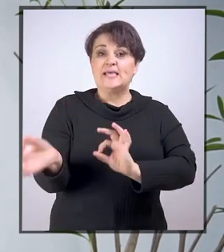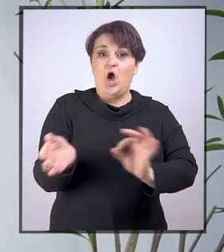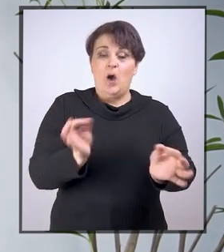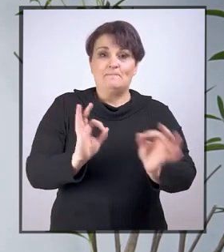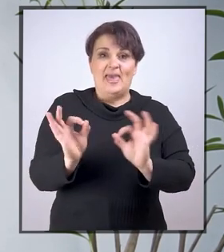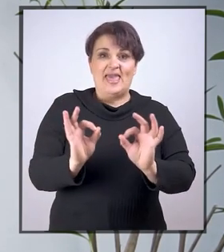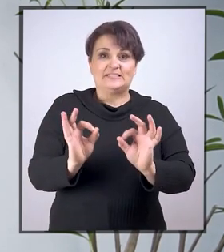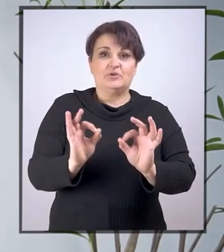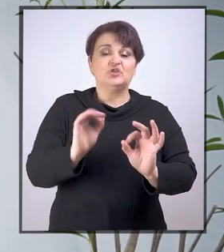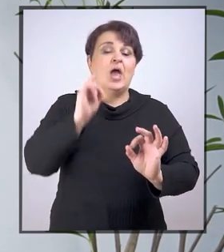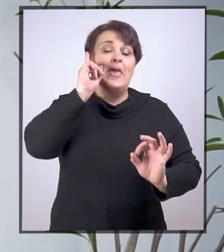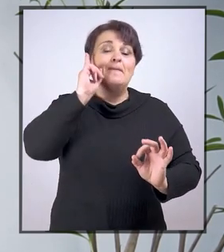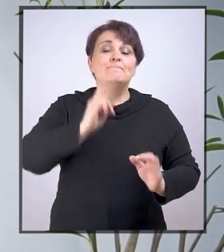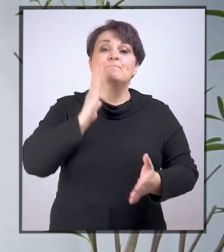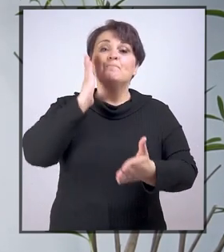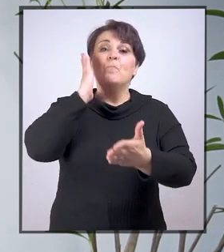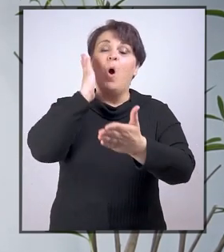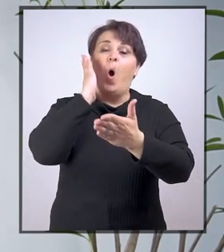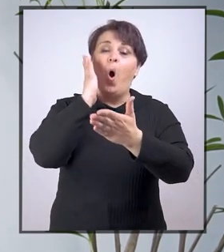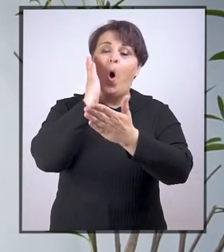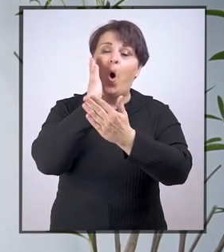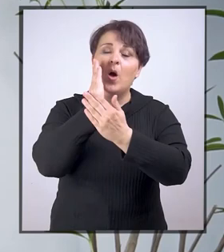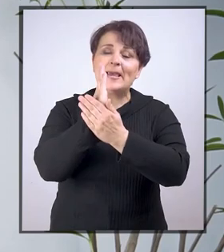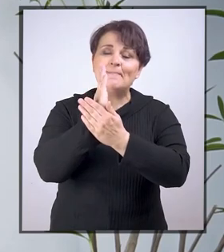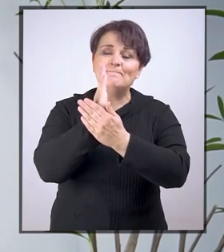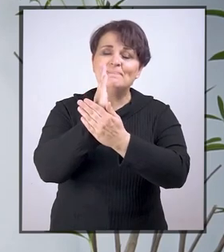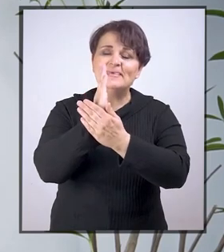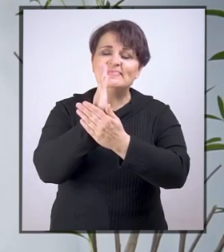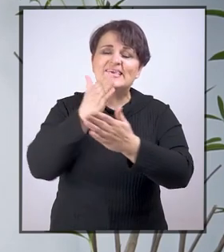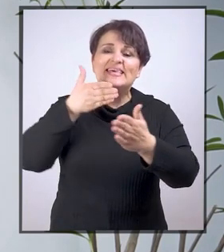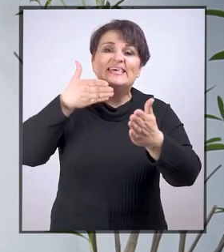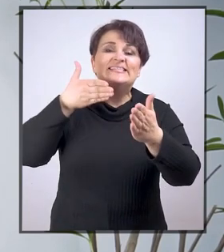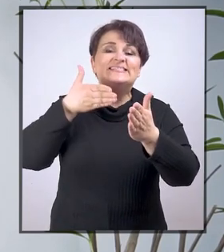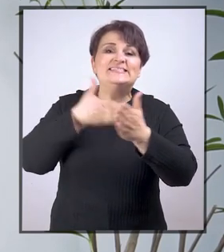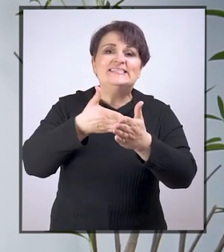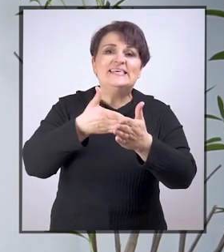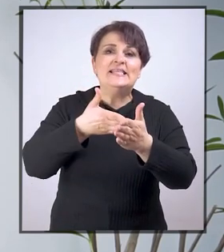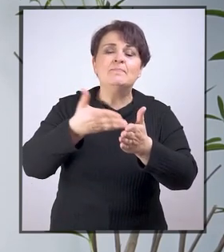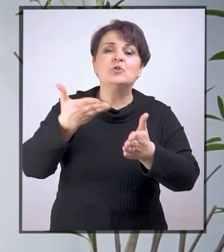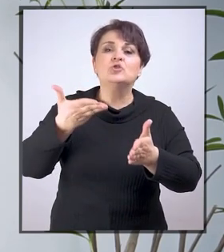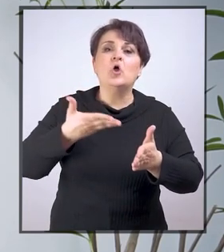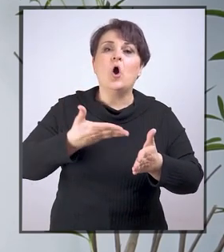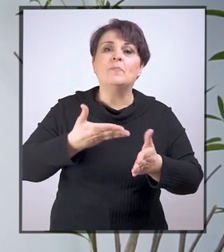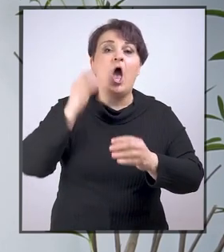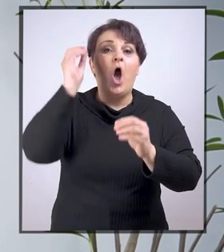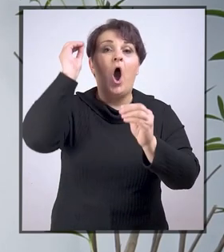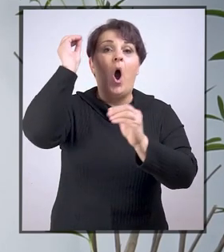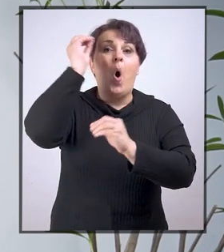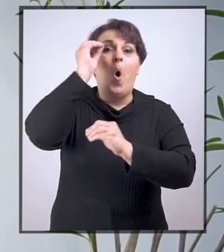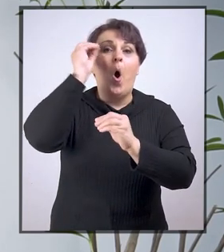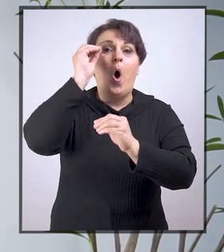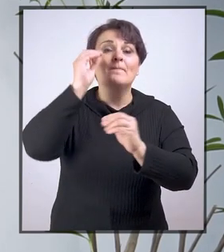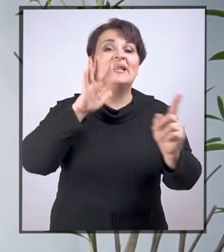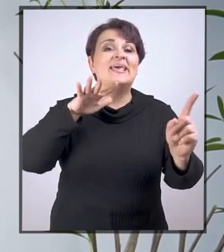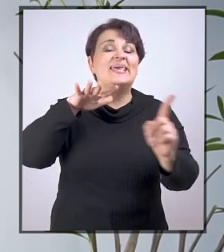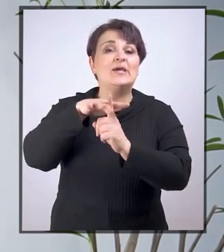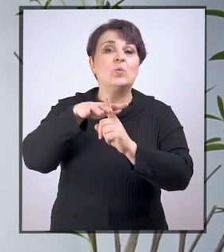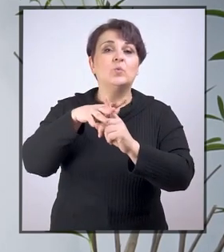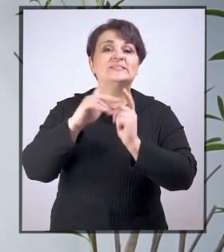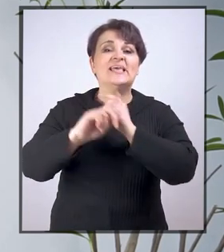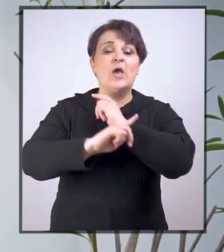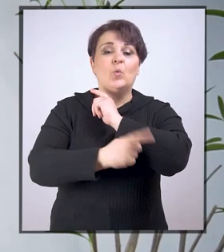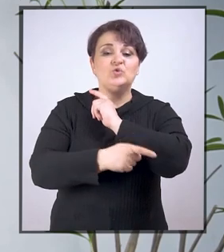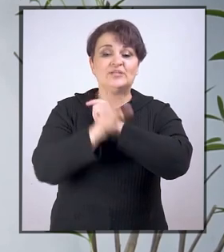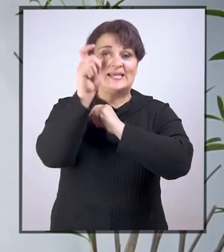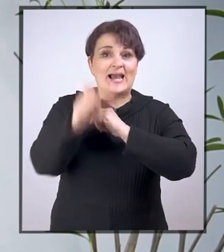obezbjeđuju moraju biti u skladu s ciljem postizanja obrazovne inkluzije